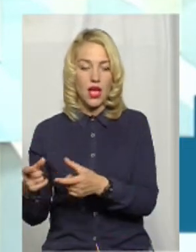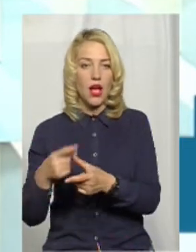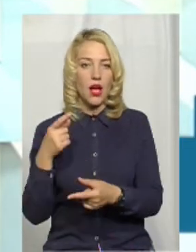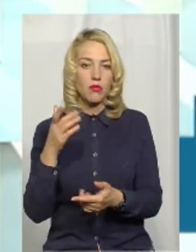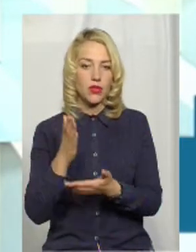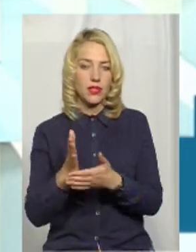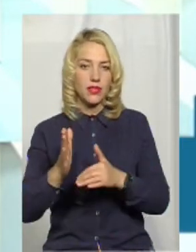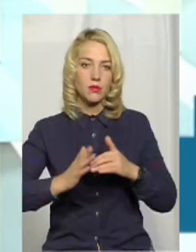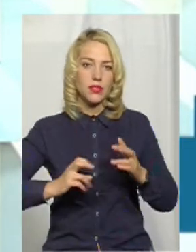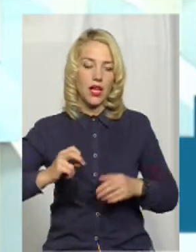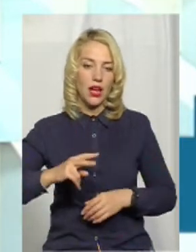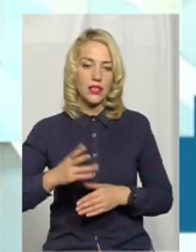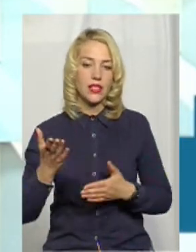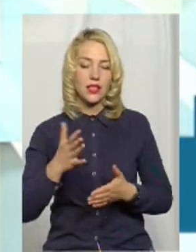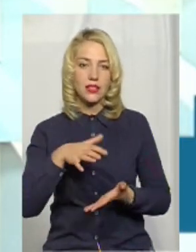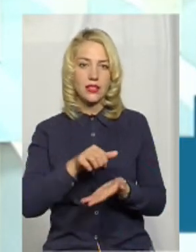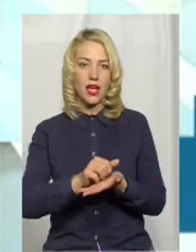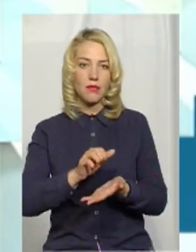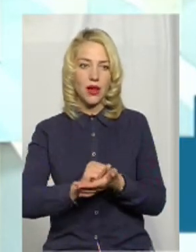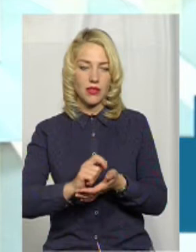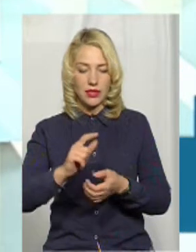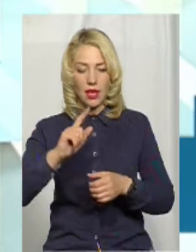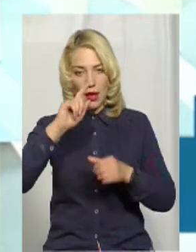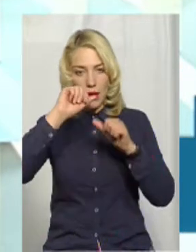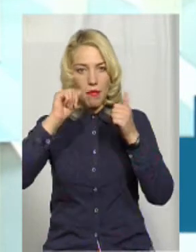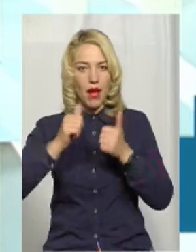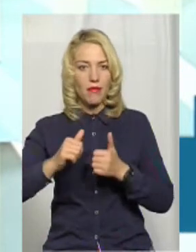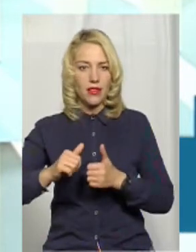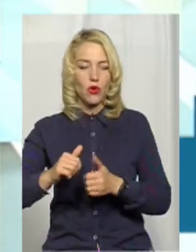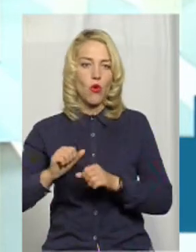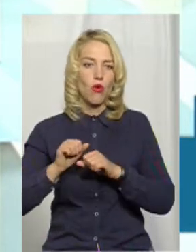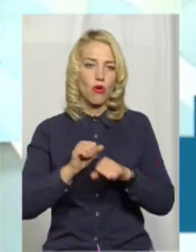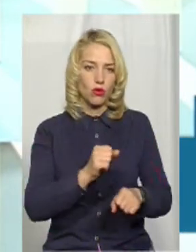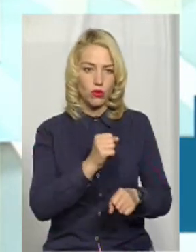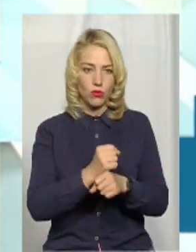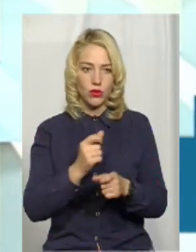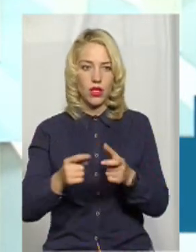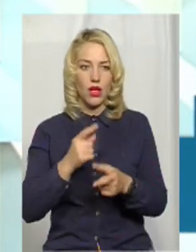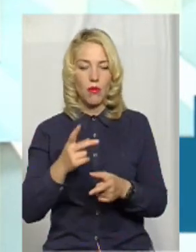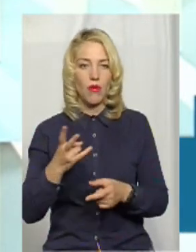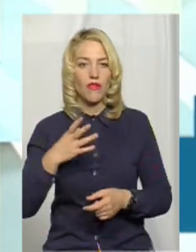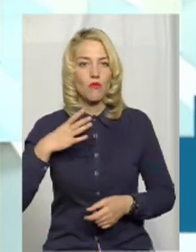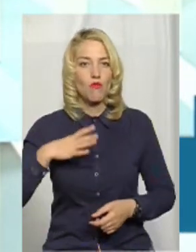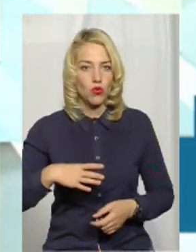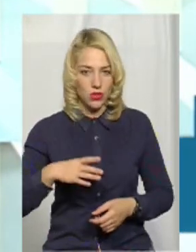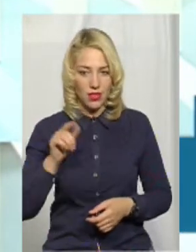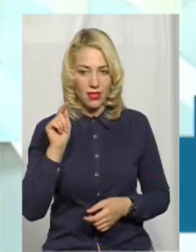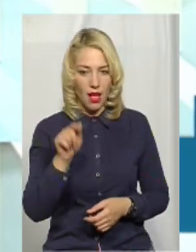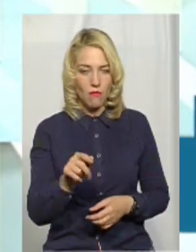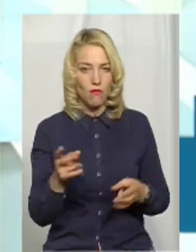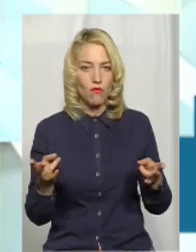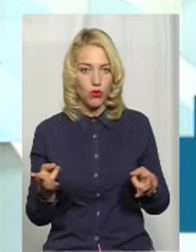є спеціаліст, який займається пам'яткоохоронною роботою, або він мусить там бути. І дійсно